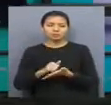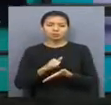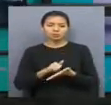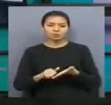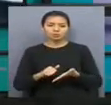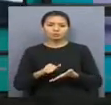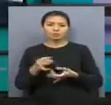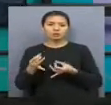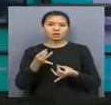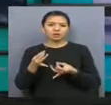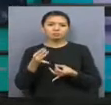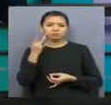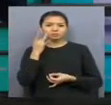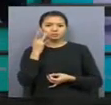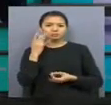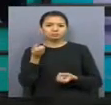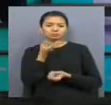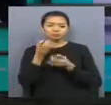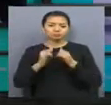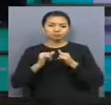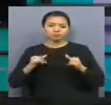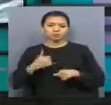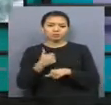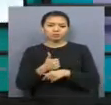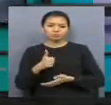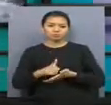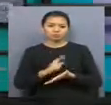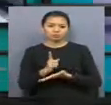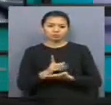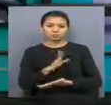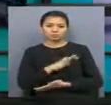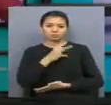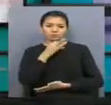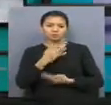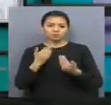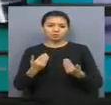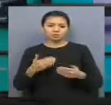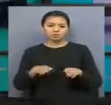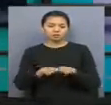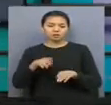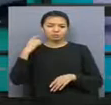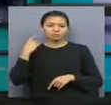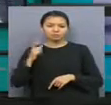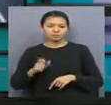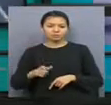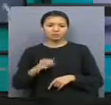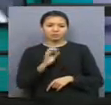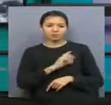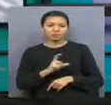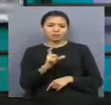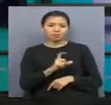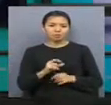сындарлы диалог, тұрақтылық пен күлденудің негізі болу тисекенді қайтылды. Сондықтан мемлекет башысы тиімді